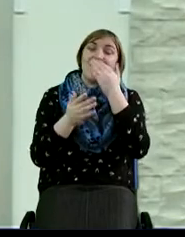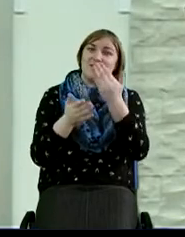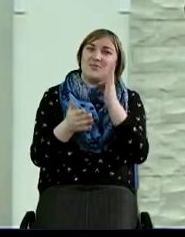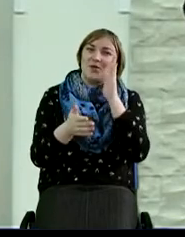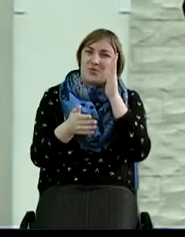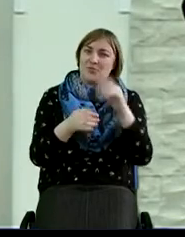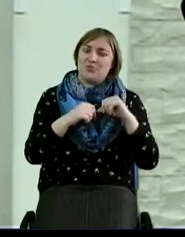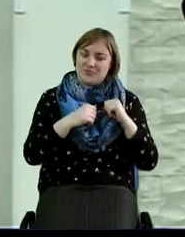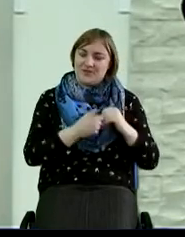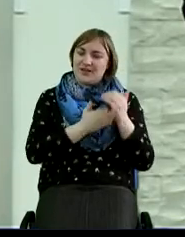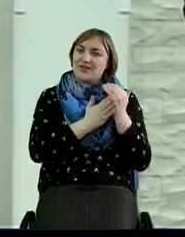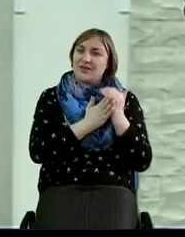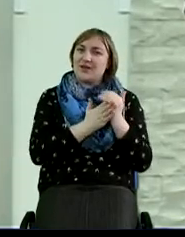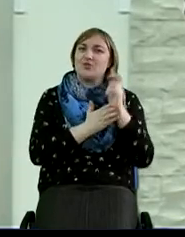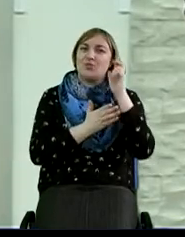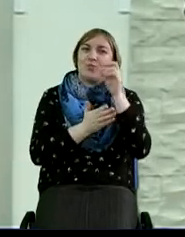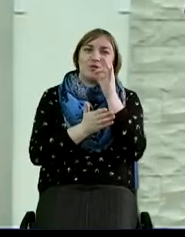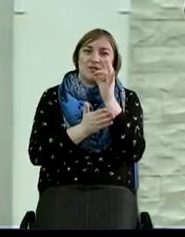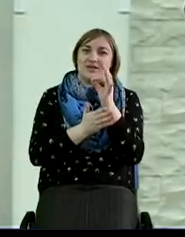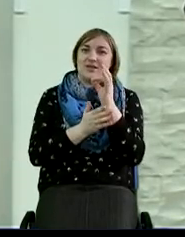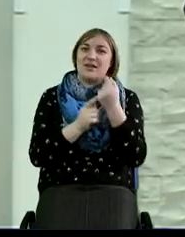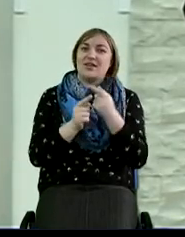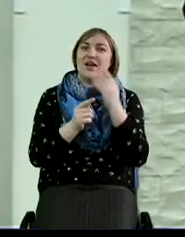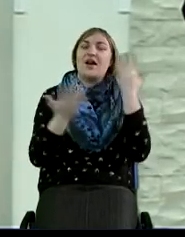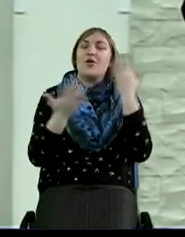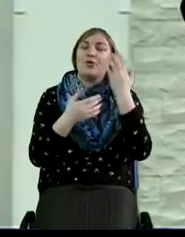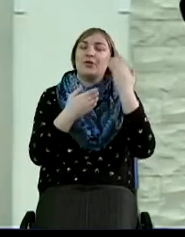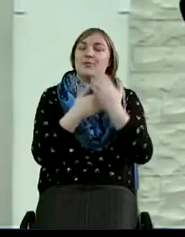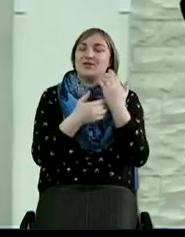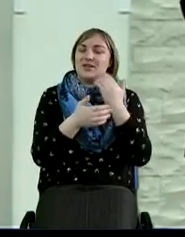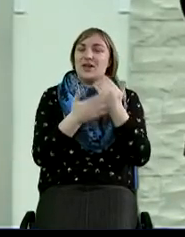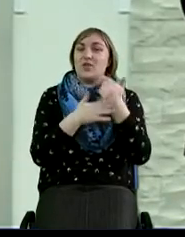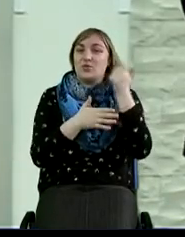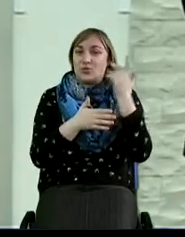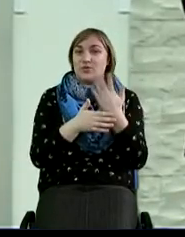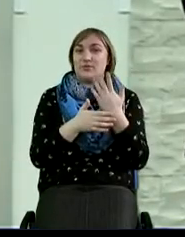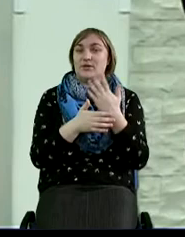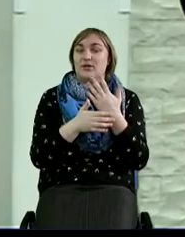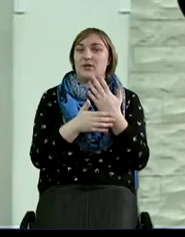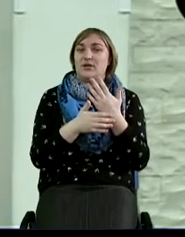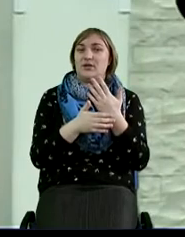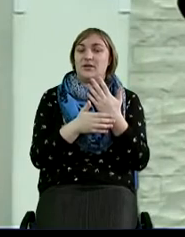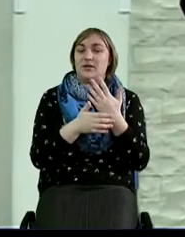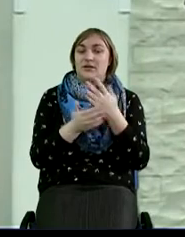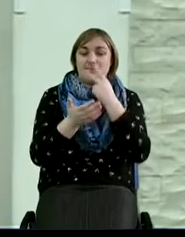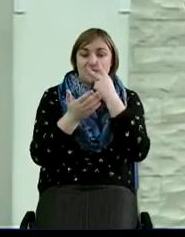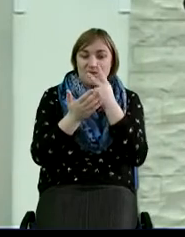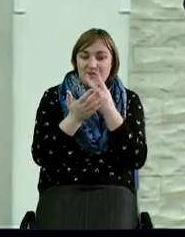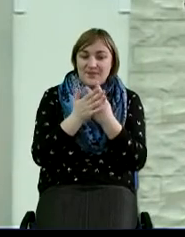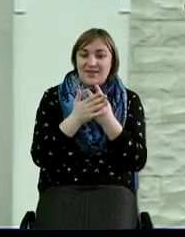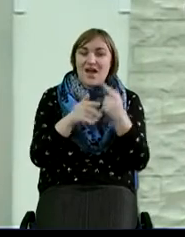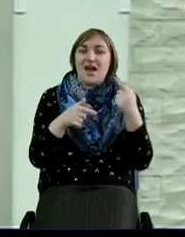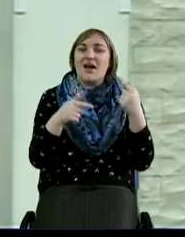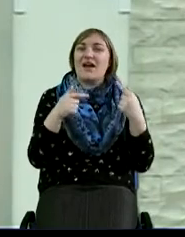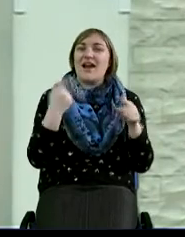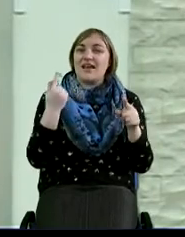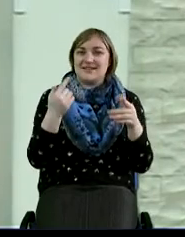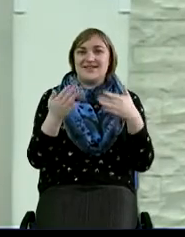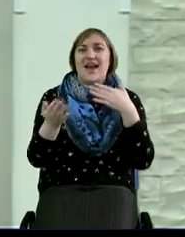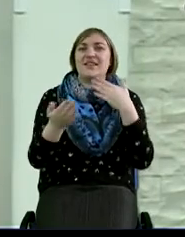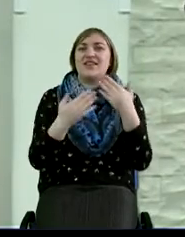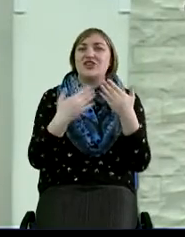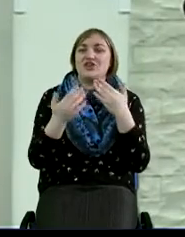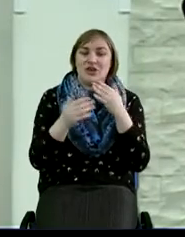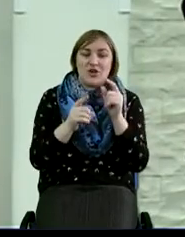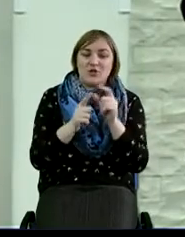носить это в сердце своем, что это какое-то послание от Господа. То есть видна вот эта вот разница отношению к